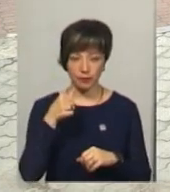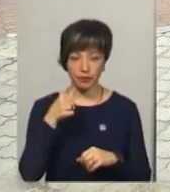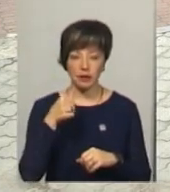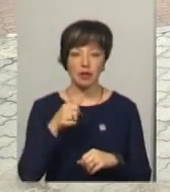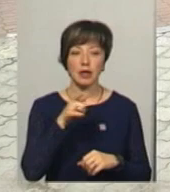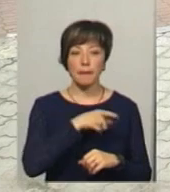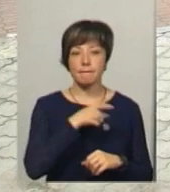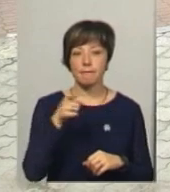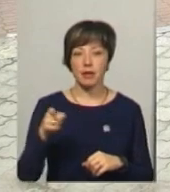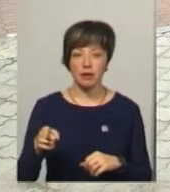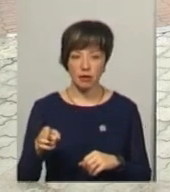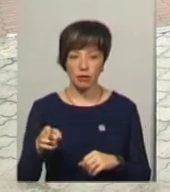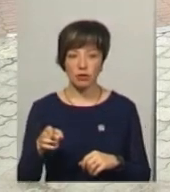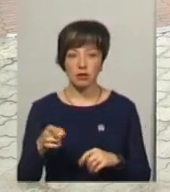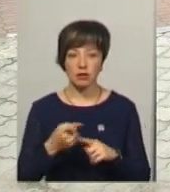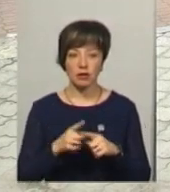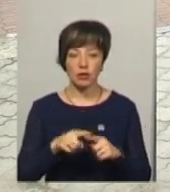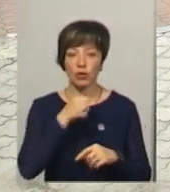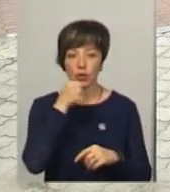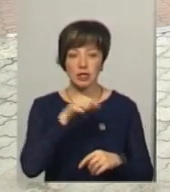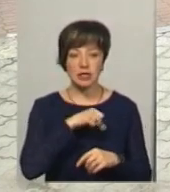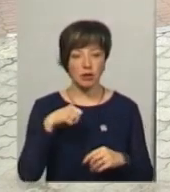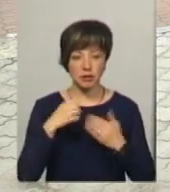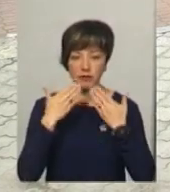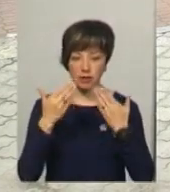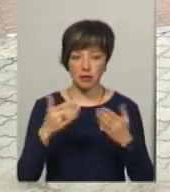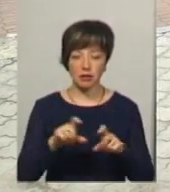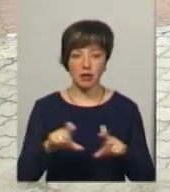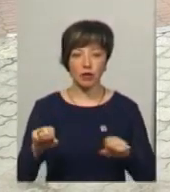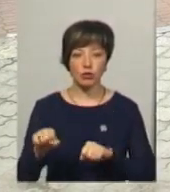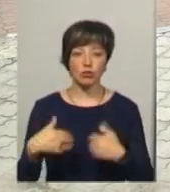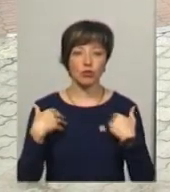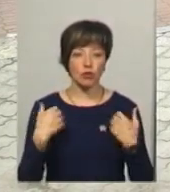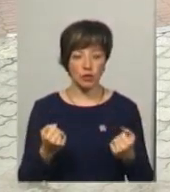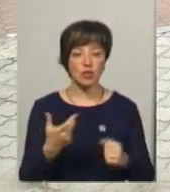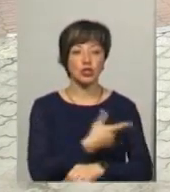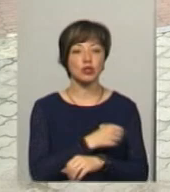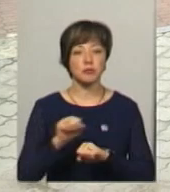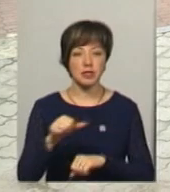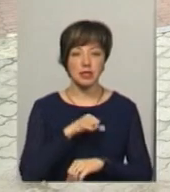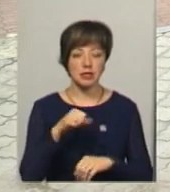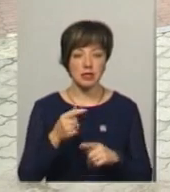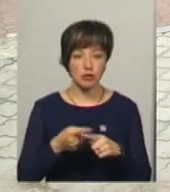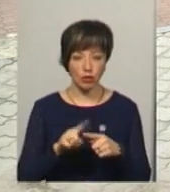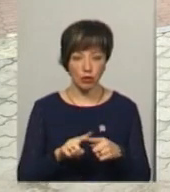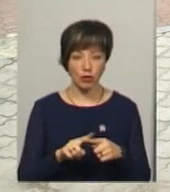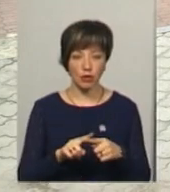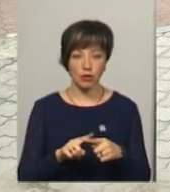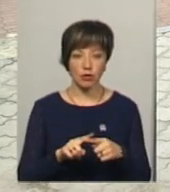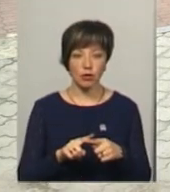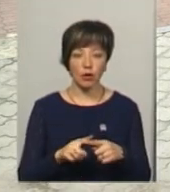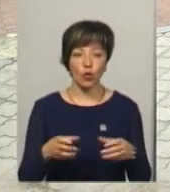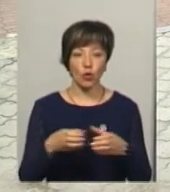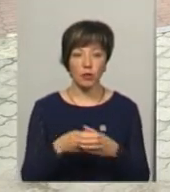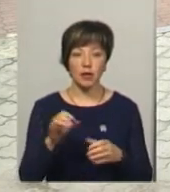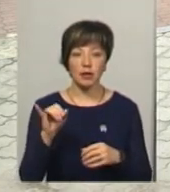За період верифікації дорослі самі зверталися в заклади охорони здоров'я, щепилися саме цієї